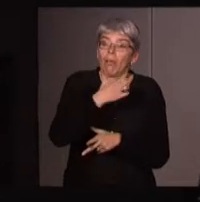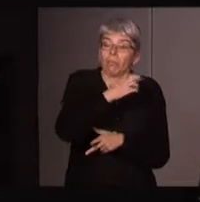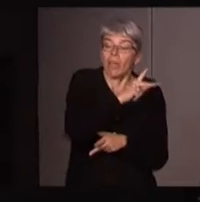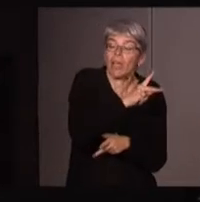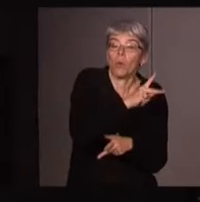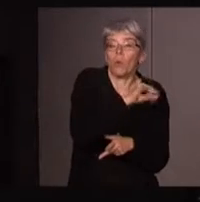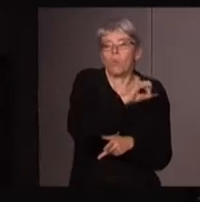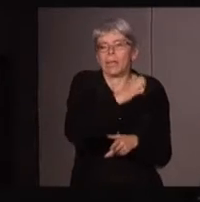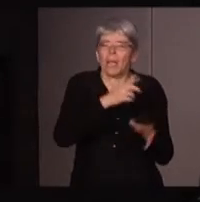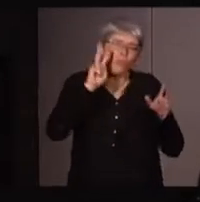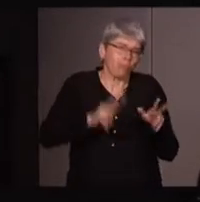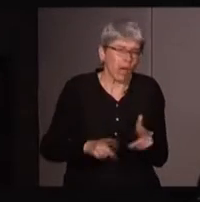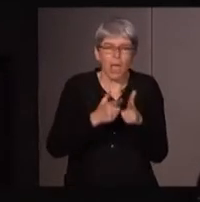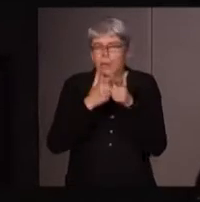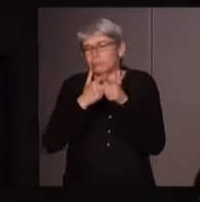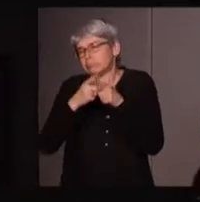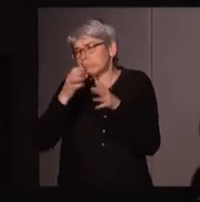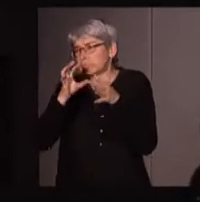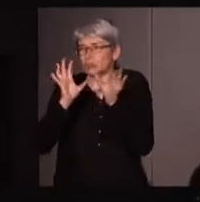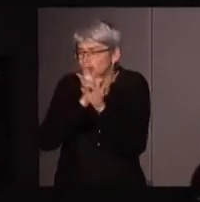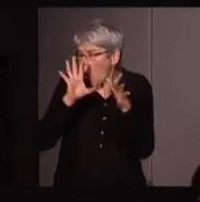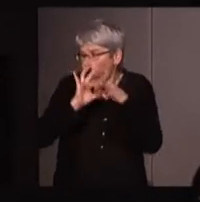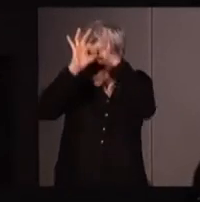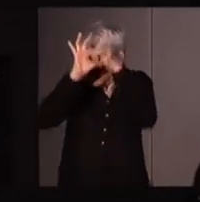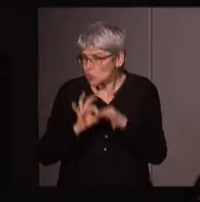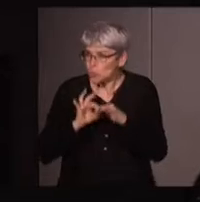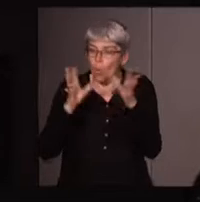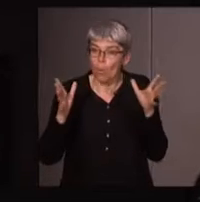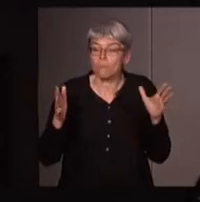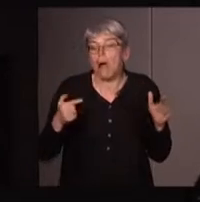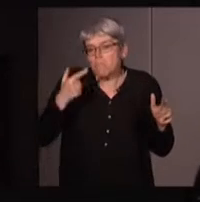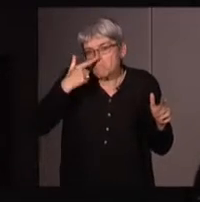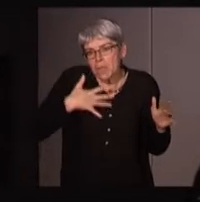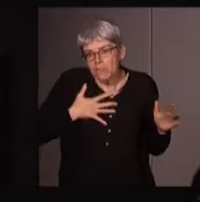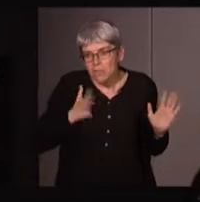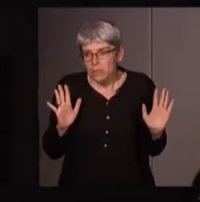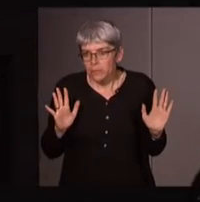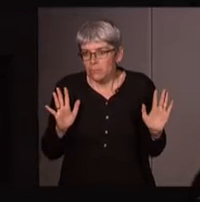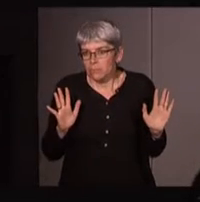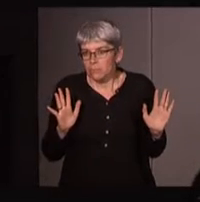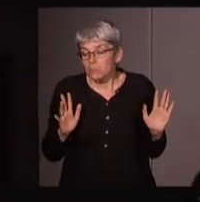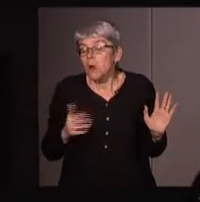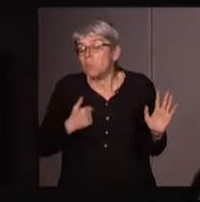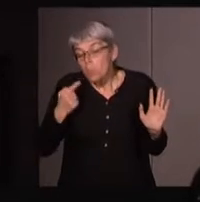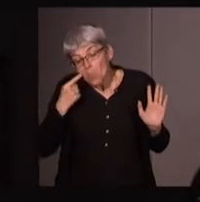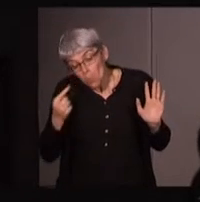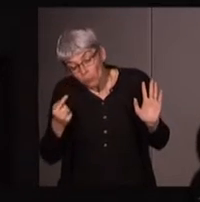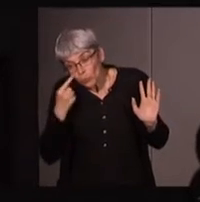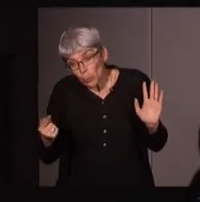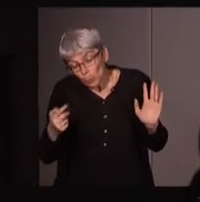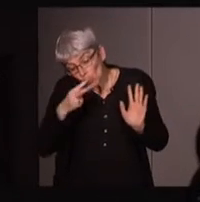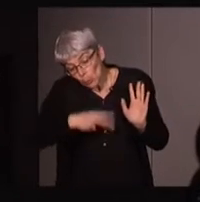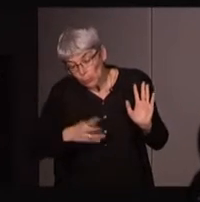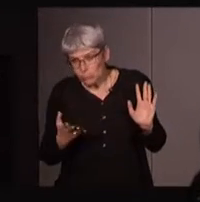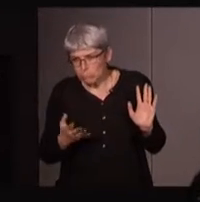ou qu'elles soient tout à fait matérialistes, athées, etc., vous trouvez, à ma connaissance encore, mais de ce que j'en ai